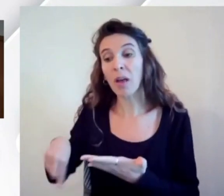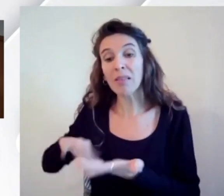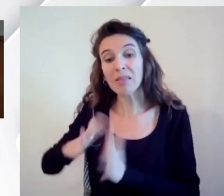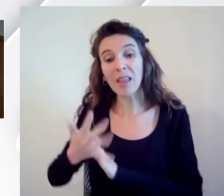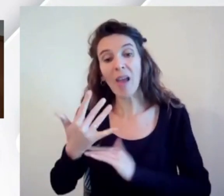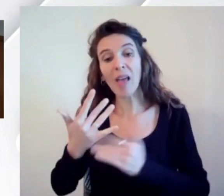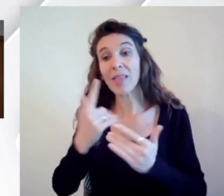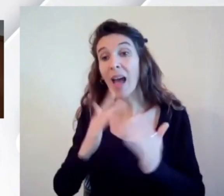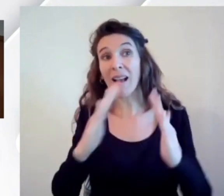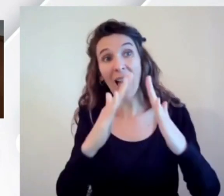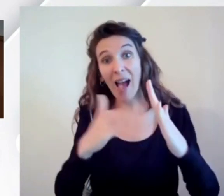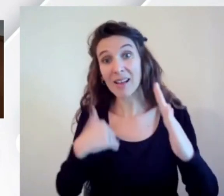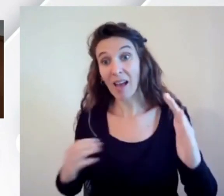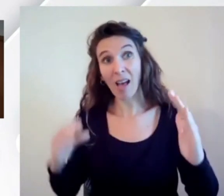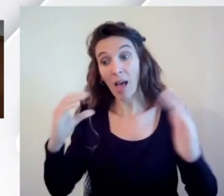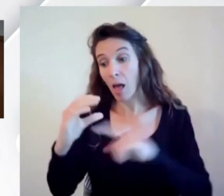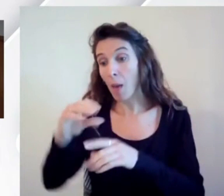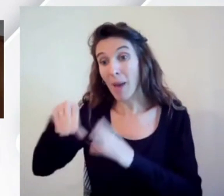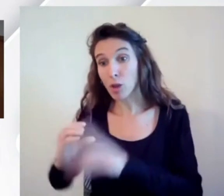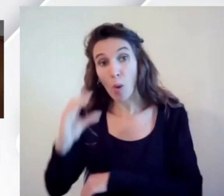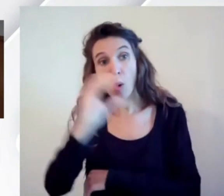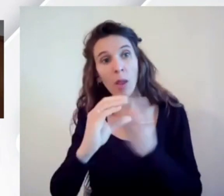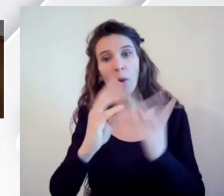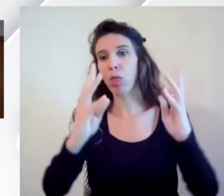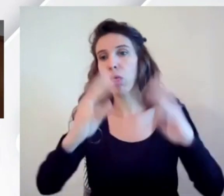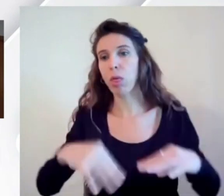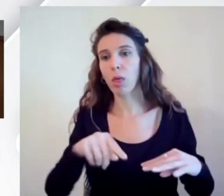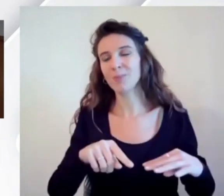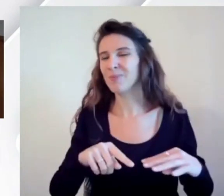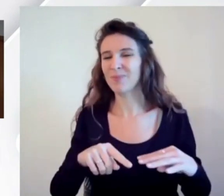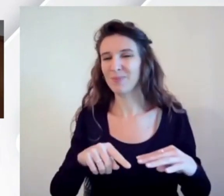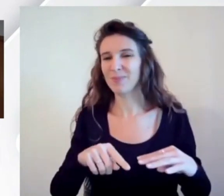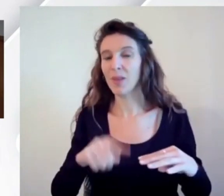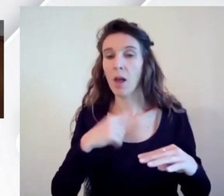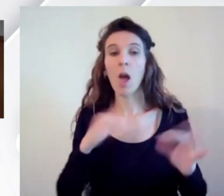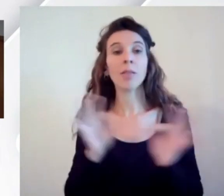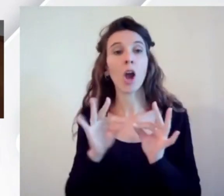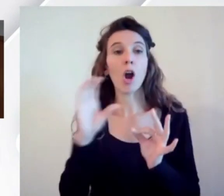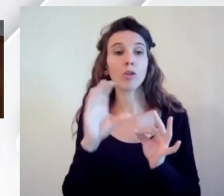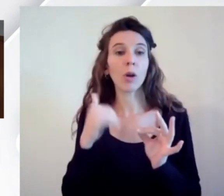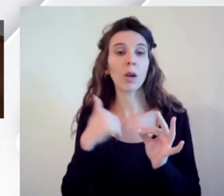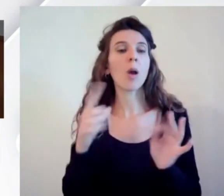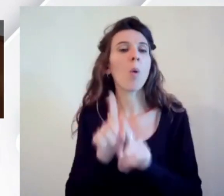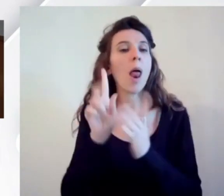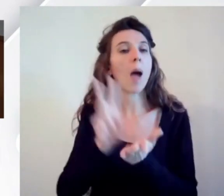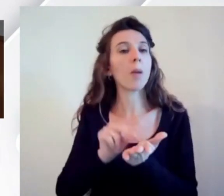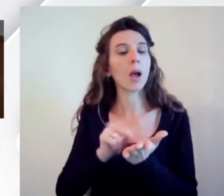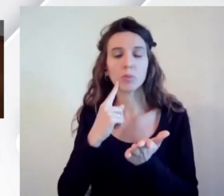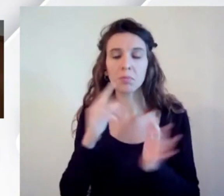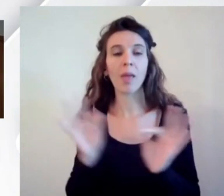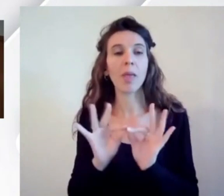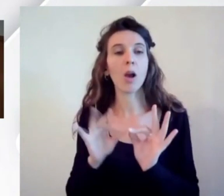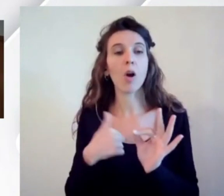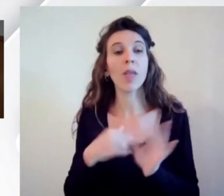le case che abbiamo costruito sono d'accordo perfettamente con Christian lo diceva prima per il mondo delle applicazioni un framework